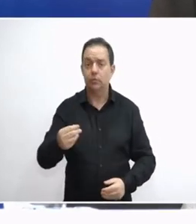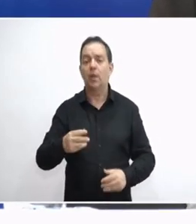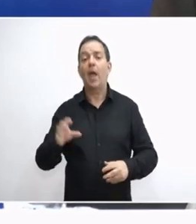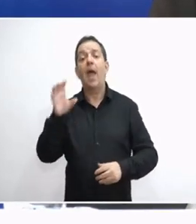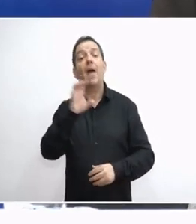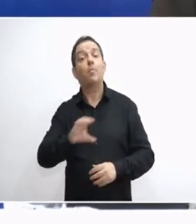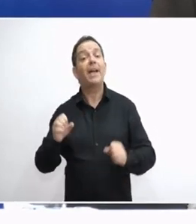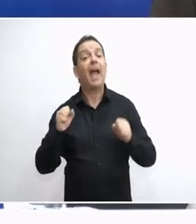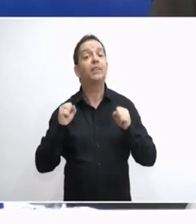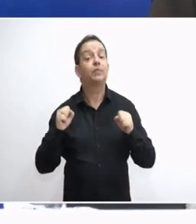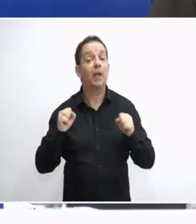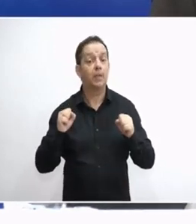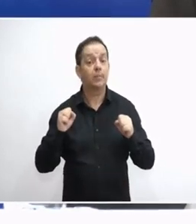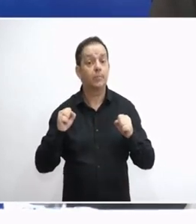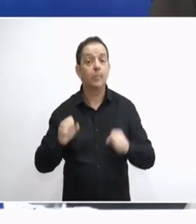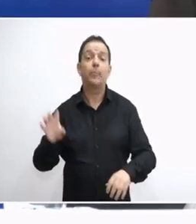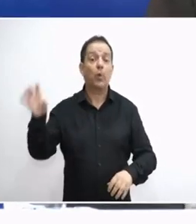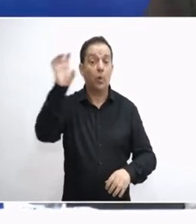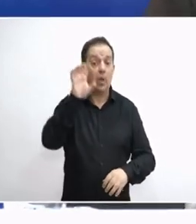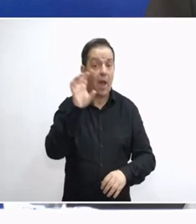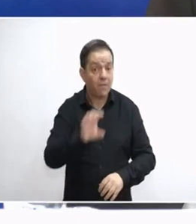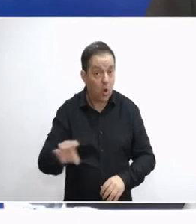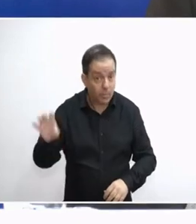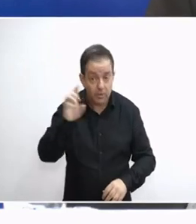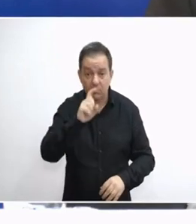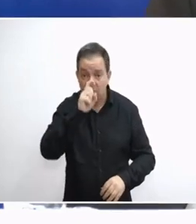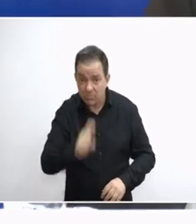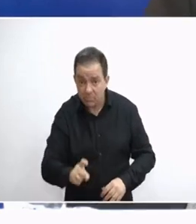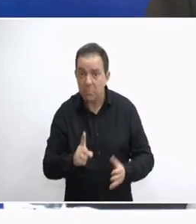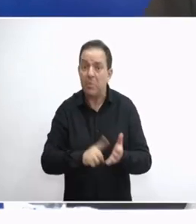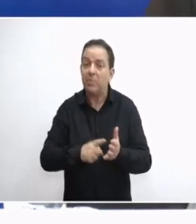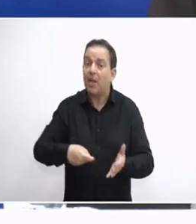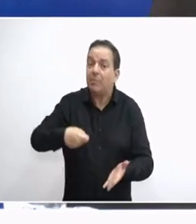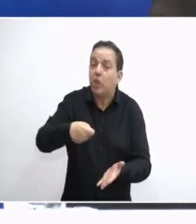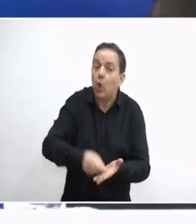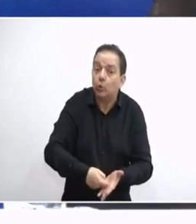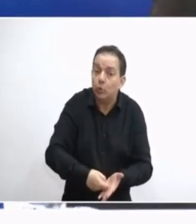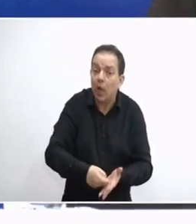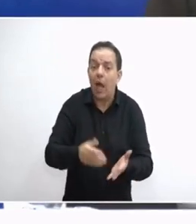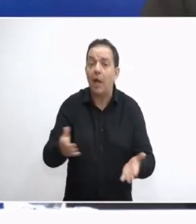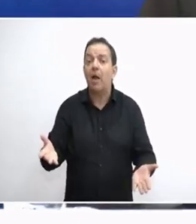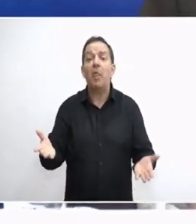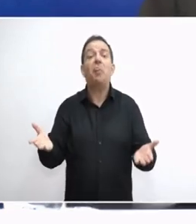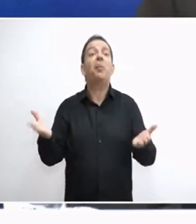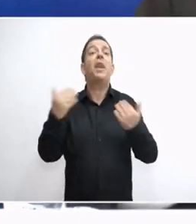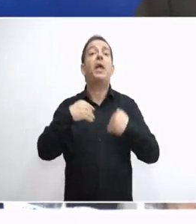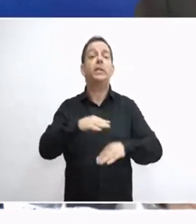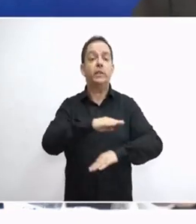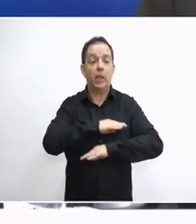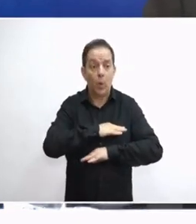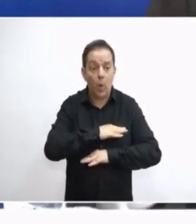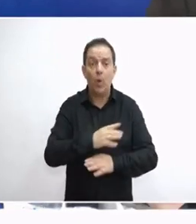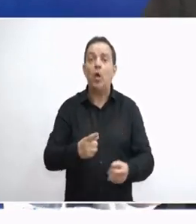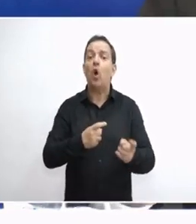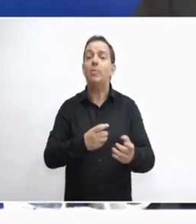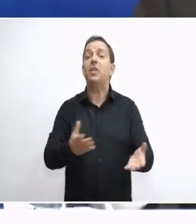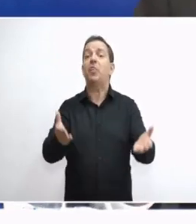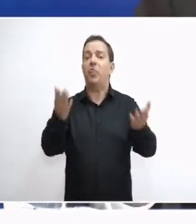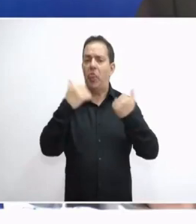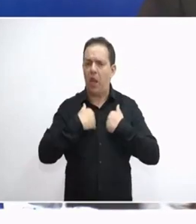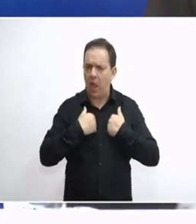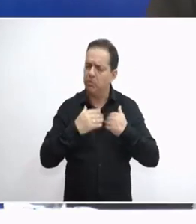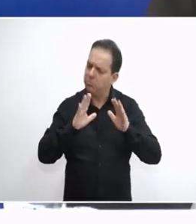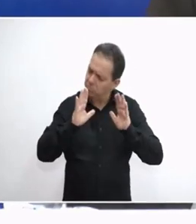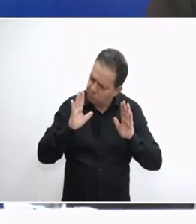ευρωπαϊκή ασφάλεια η οποία οι χώρες της Ευρώπης θα πρέπει να πληρώνουν τίμημα εάν δεν έχουν να δώσουν στρατό ή εξοπλισμό υπάρχουν χώρες που δεν έχουν